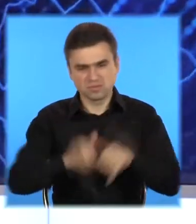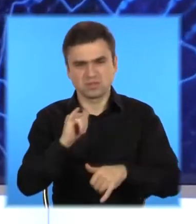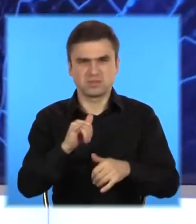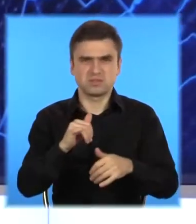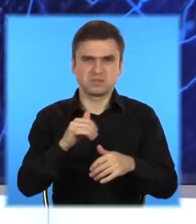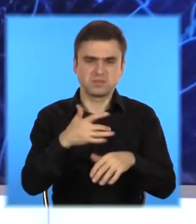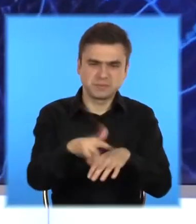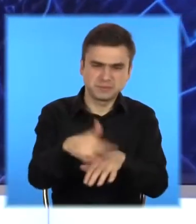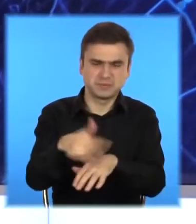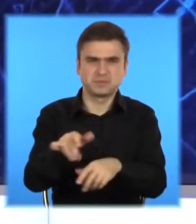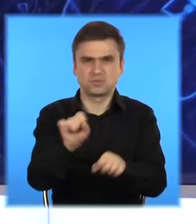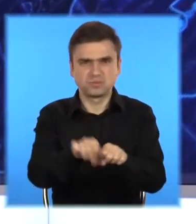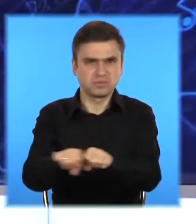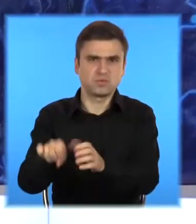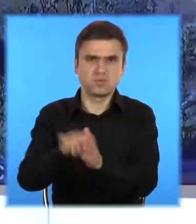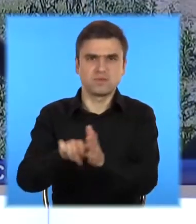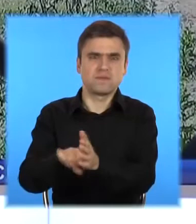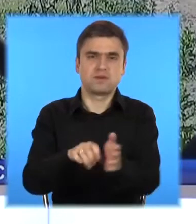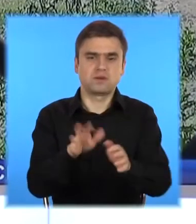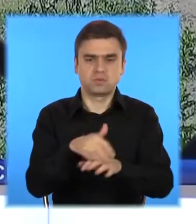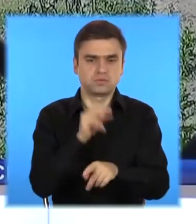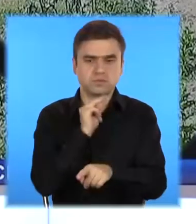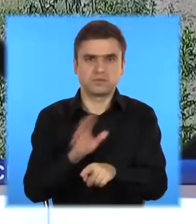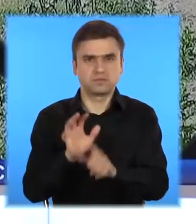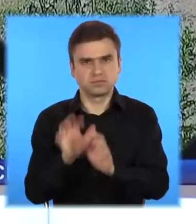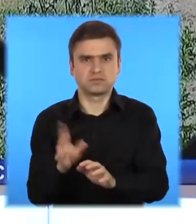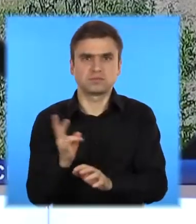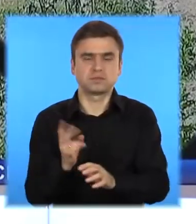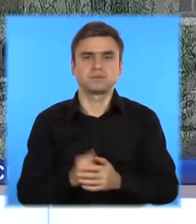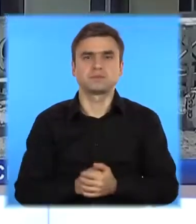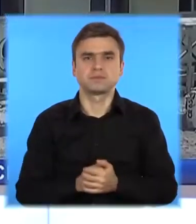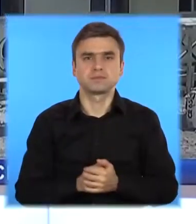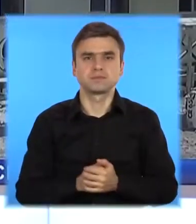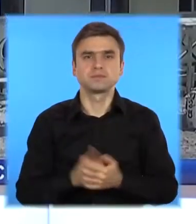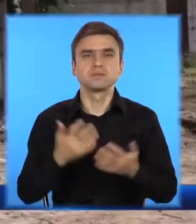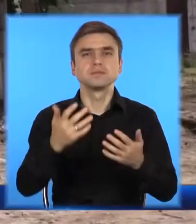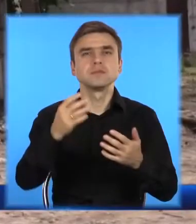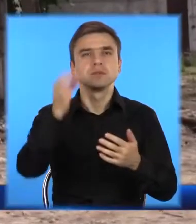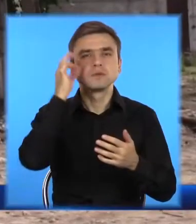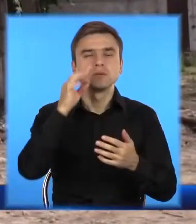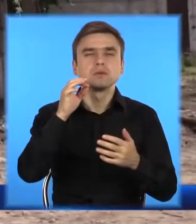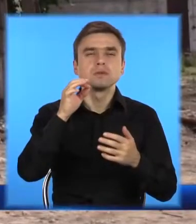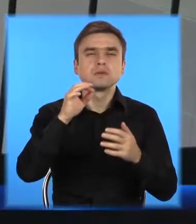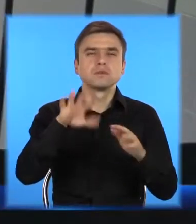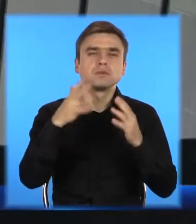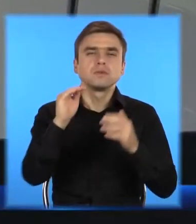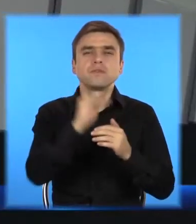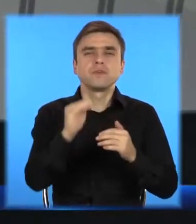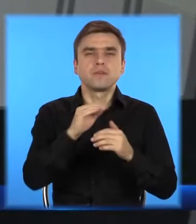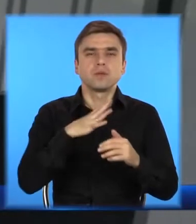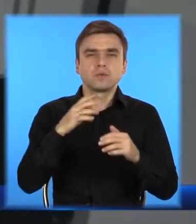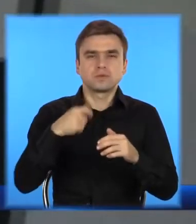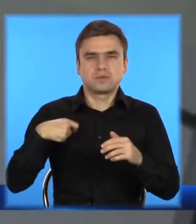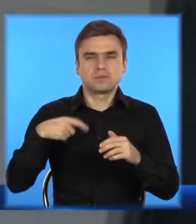Нагадаю, у лютому в місті пообіцяли відкрити притулок для тварин без хатченків до Дня міста у травні. Через те, що роботи не